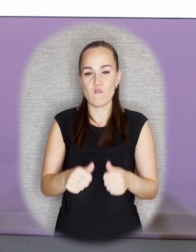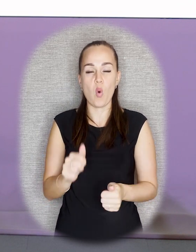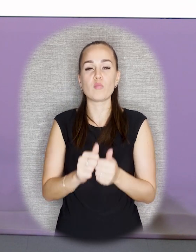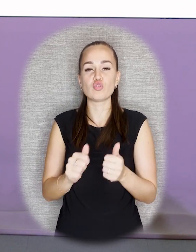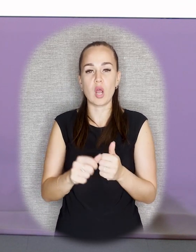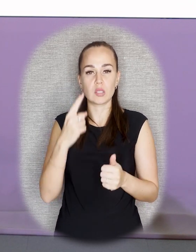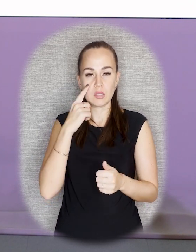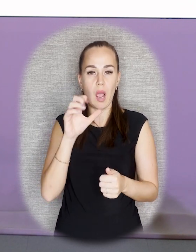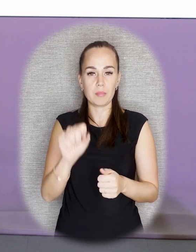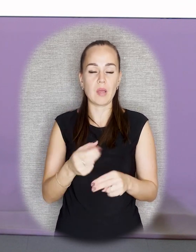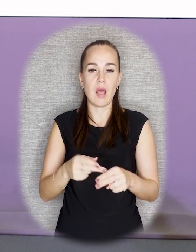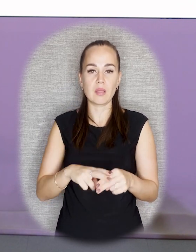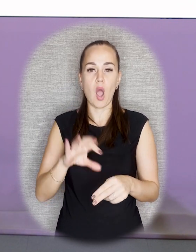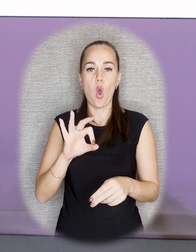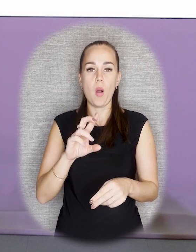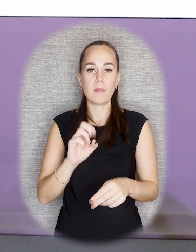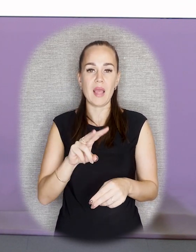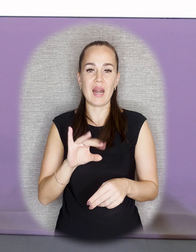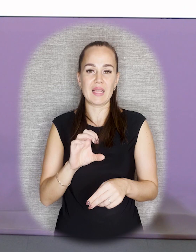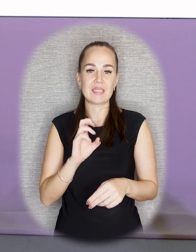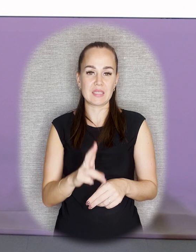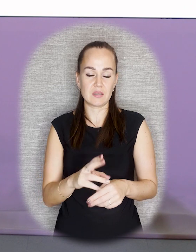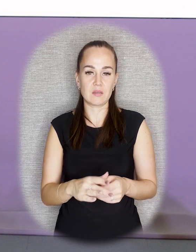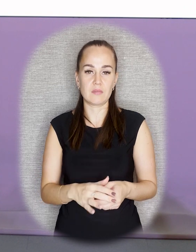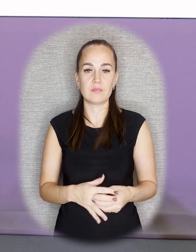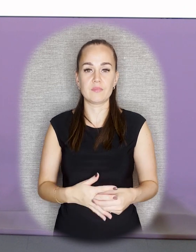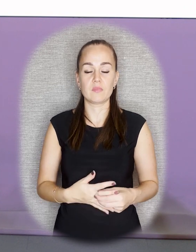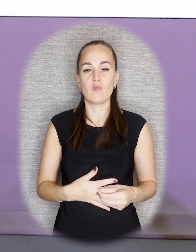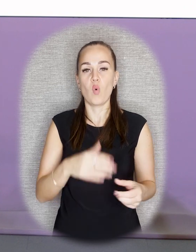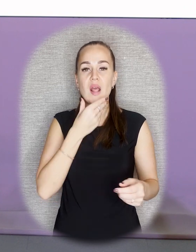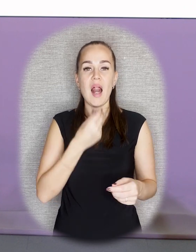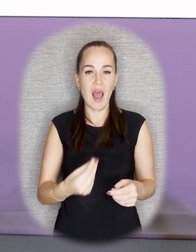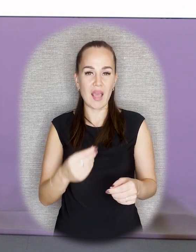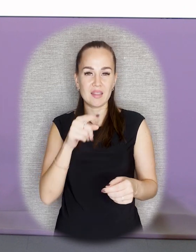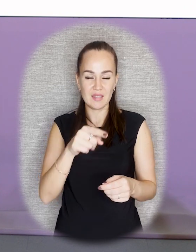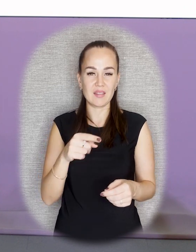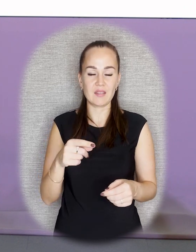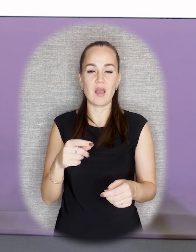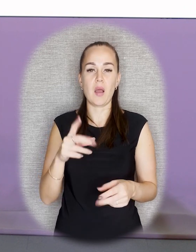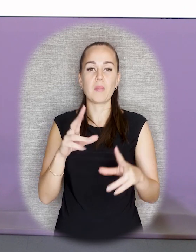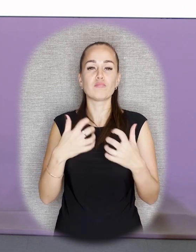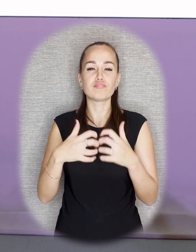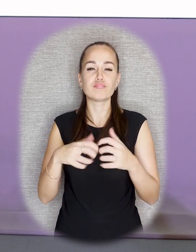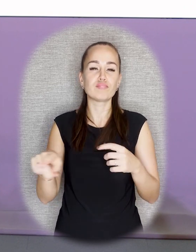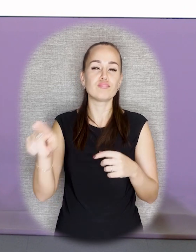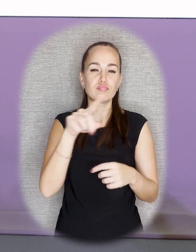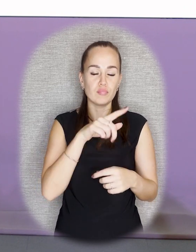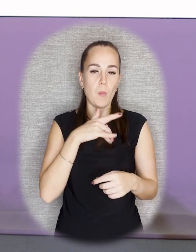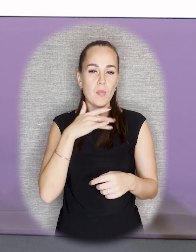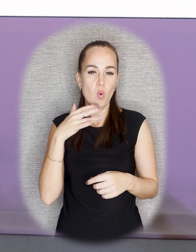чаще всего обелиск. Но по количеству не могу сказать. Если Ленин и то более-менее количество памятников посчитали,